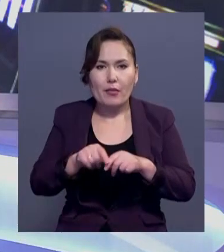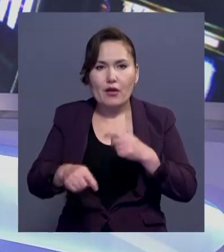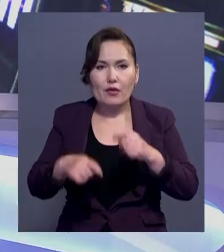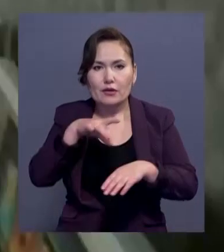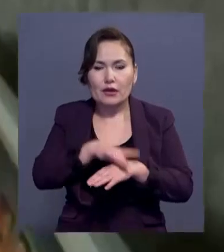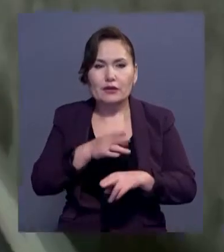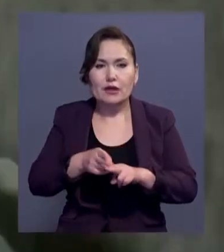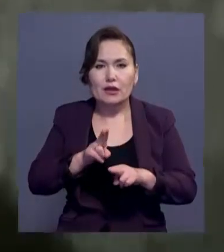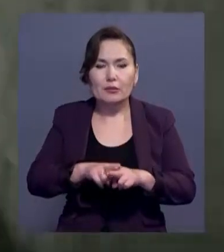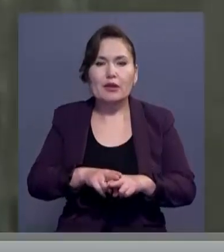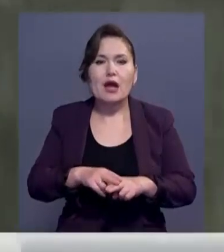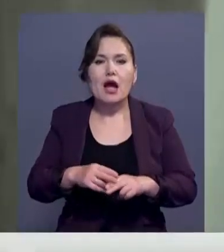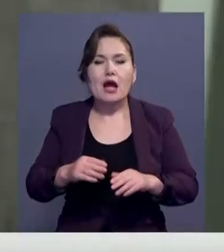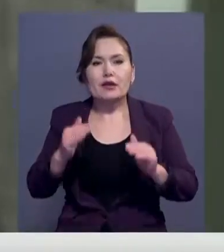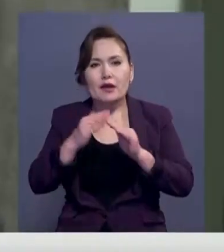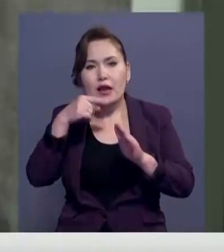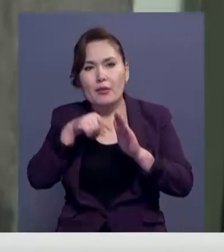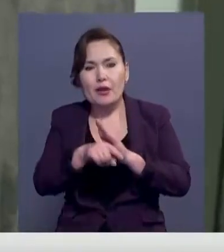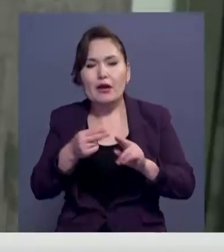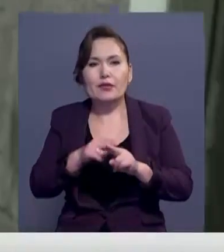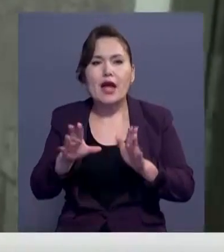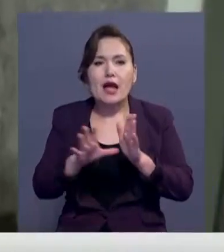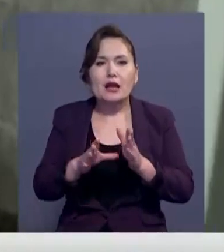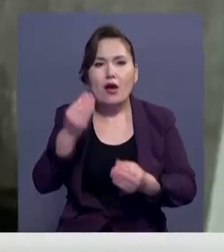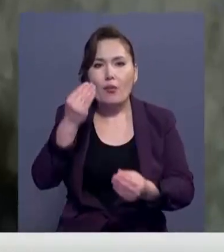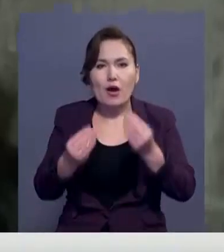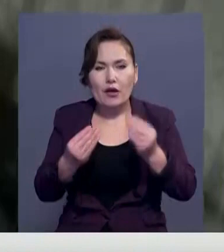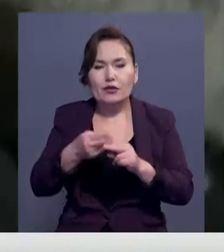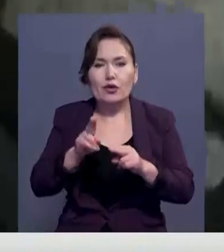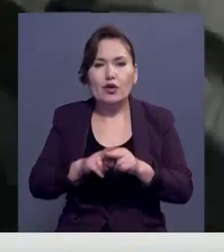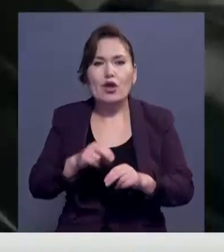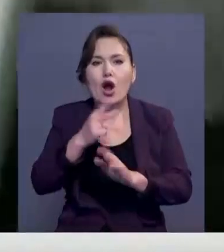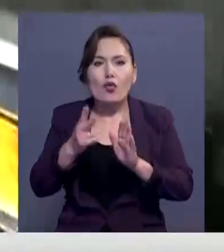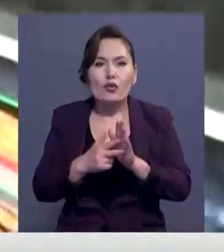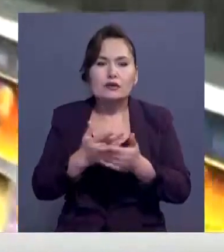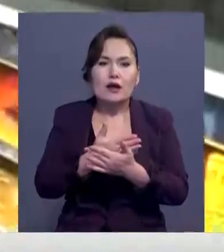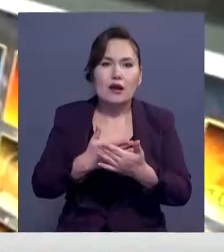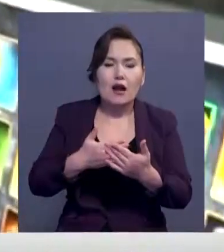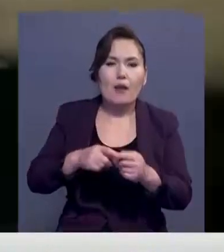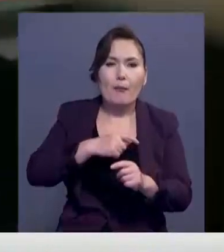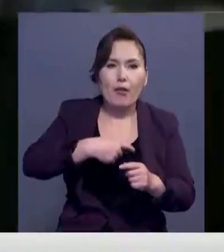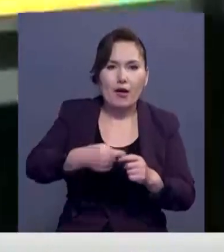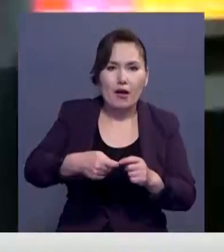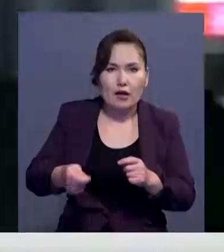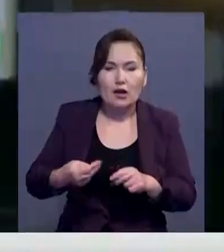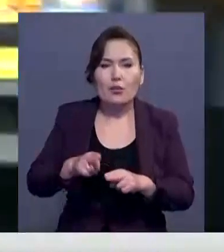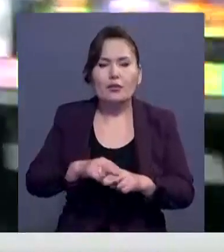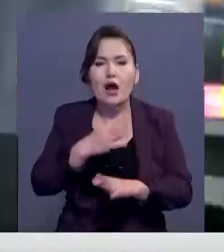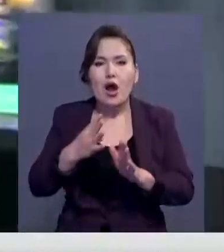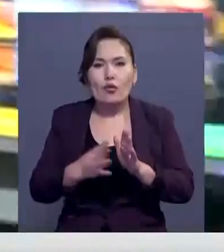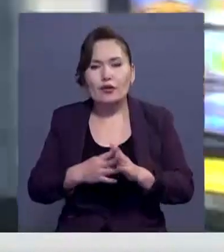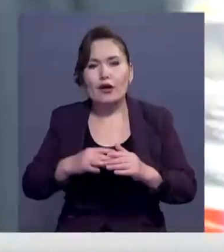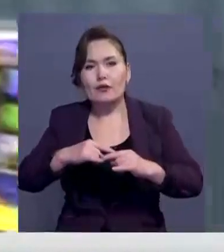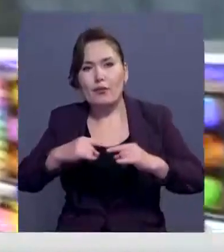әшкерледі. Тексерскезінде ғымарат үшінен электронды ғойын қананың 18 жүйелік блогы 19 монитор